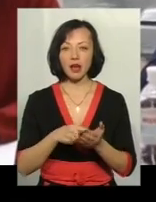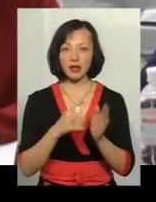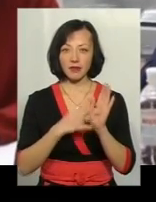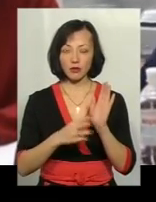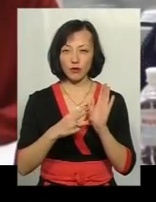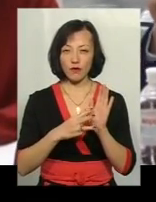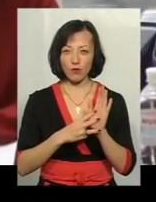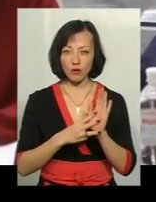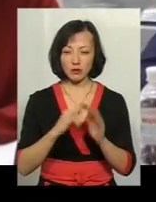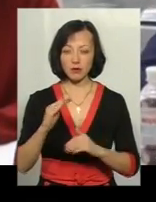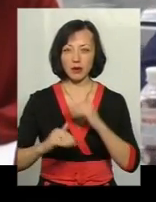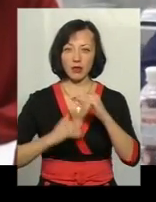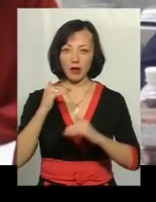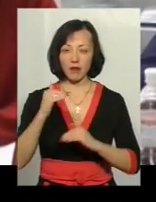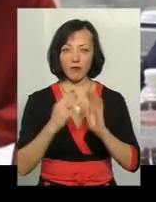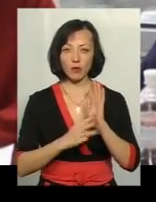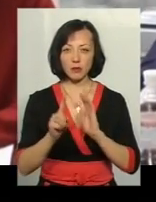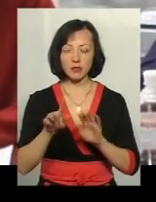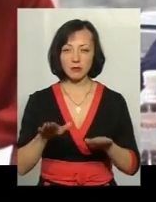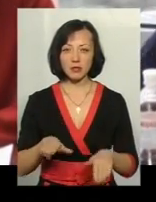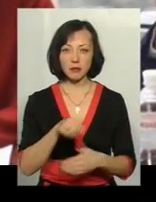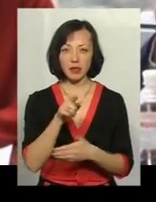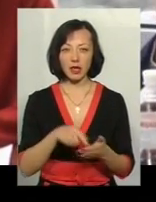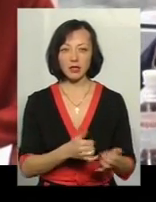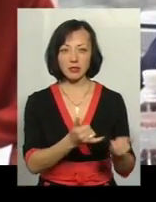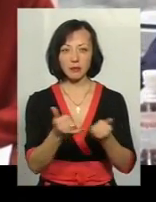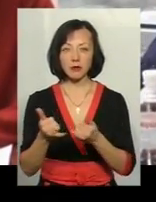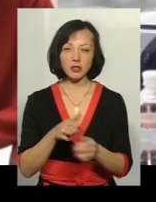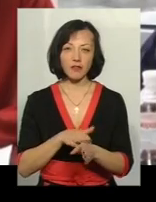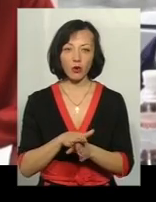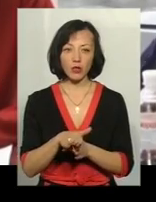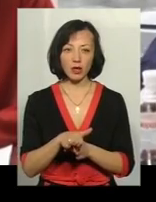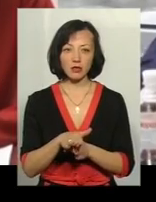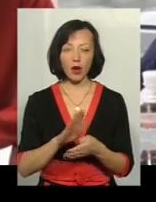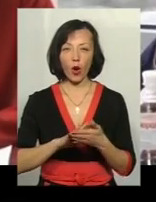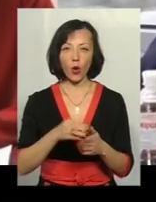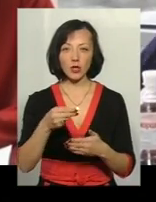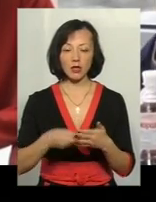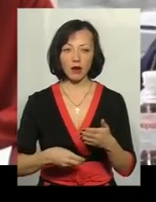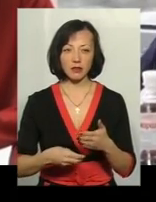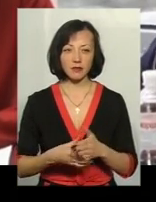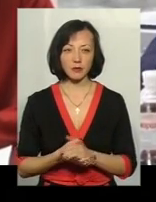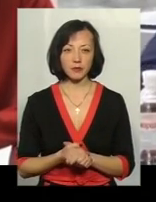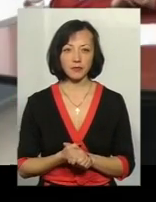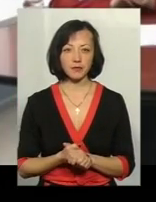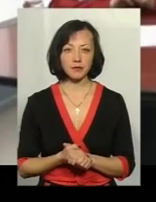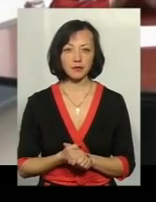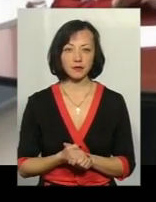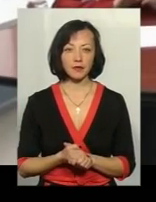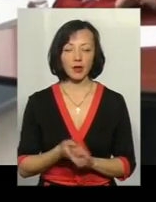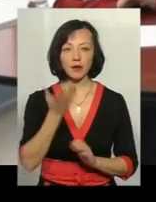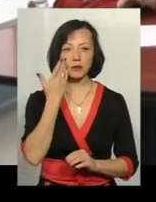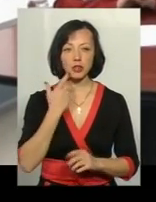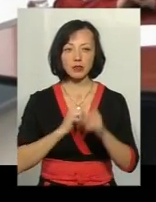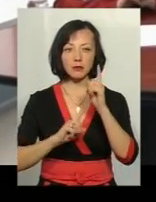-го на 81-е місце в питанні забезпечення виконання контрактів, відповідно, і відповідних рішень суддів. Під час